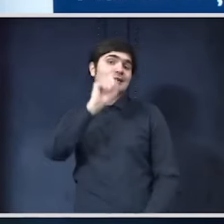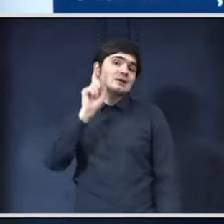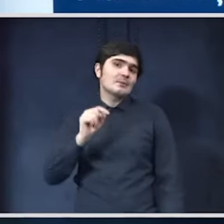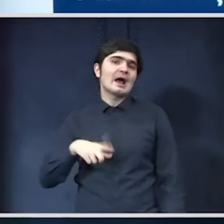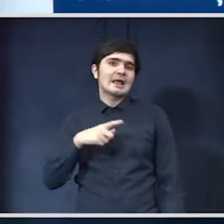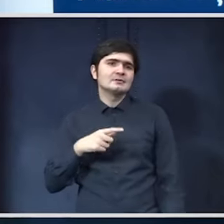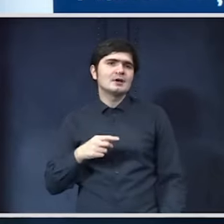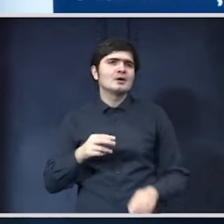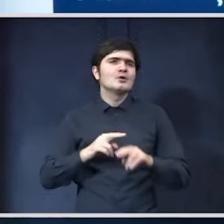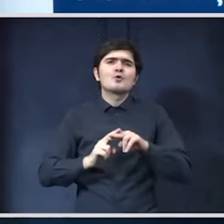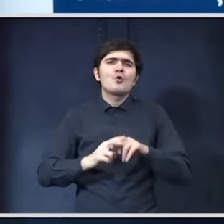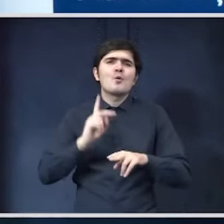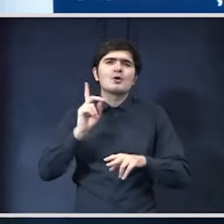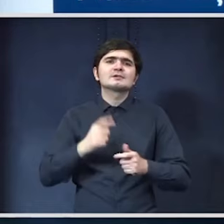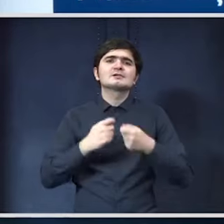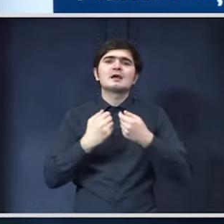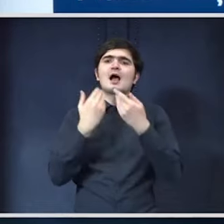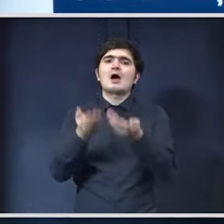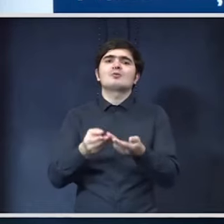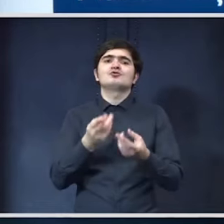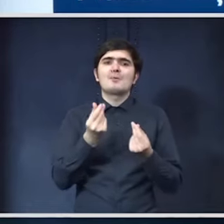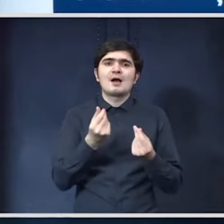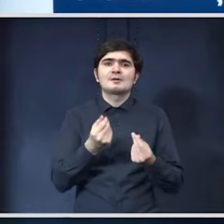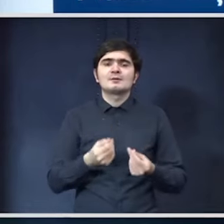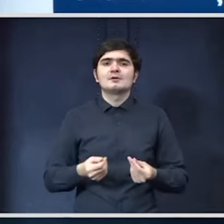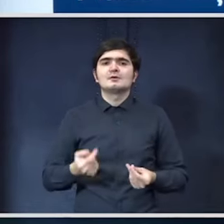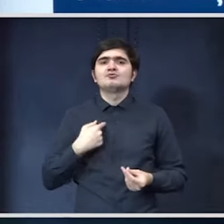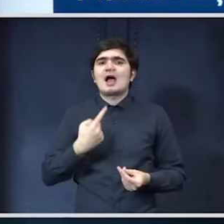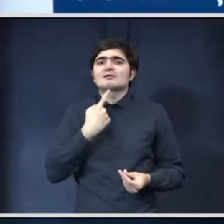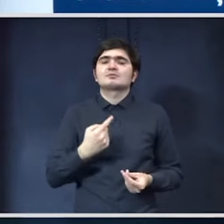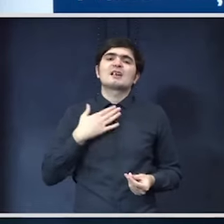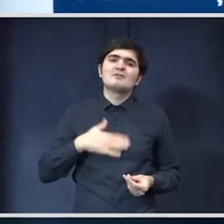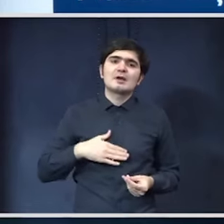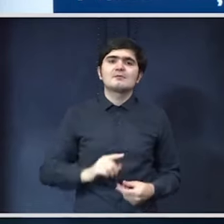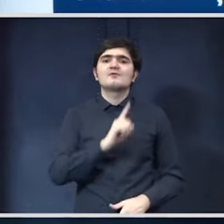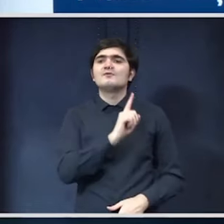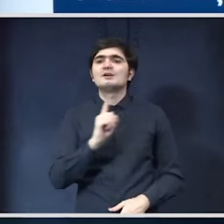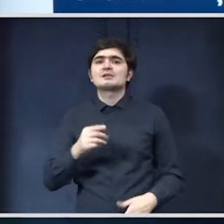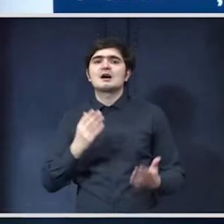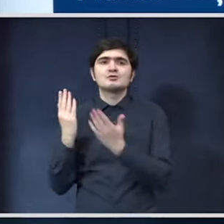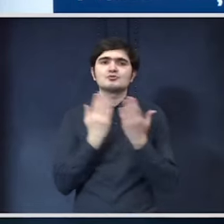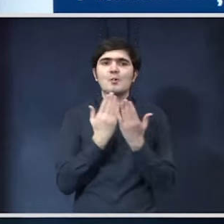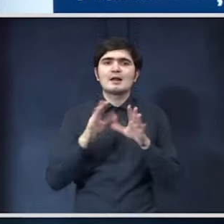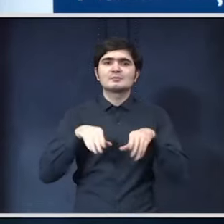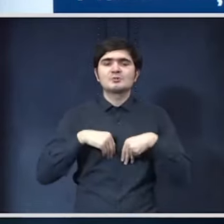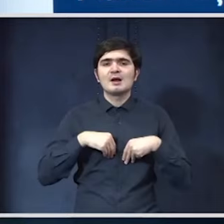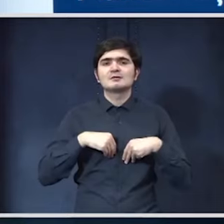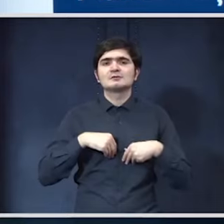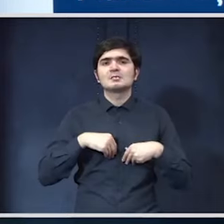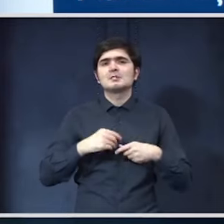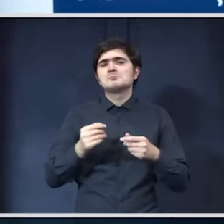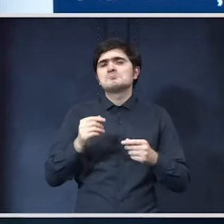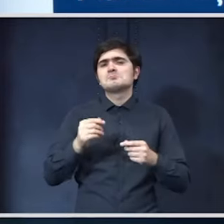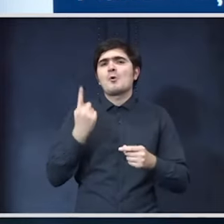pune este cum se vor aloca bani ce am pus acum preferința noastră este ca fiecare școală să primească o alocare în funcție de numărul de